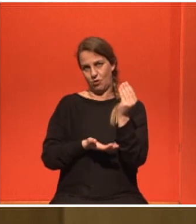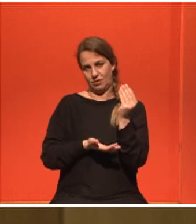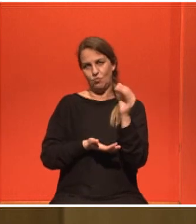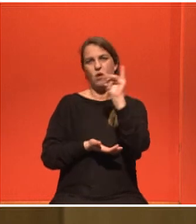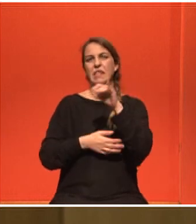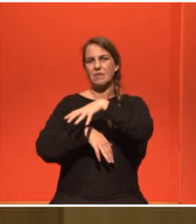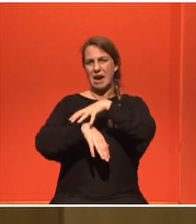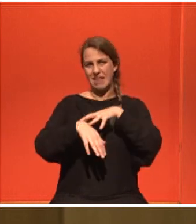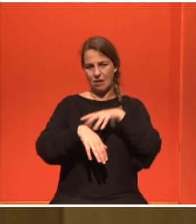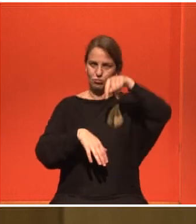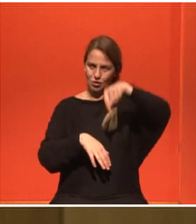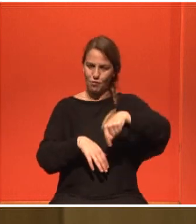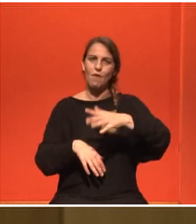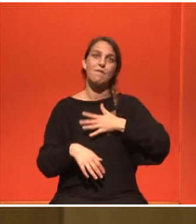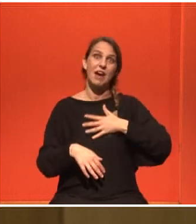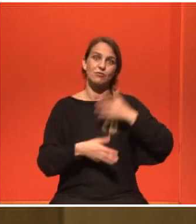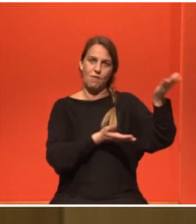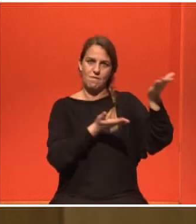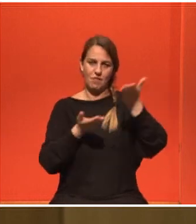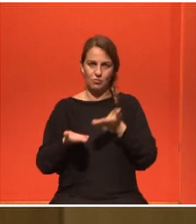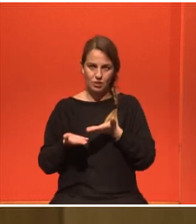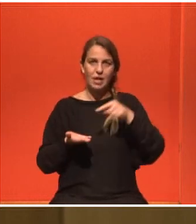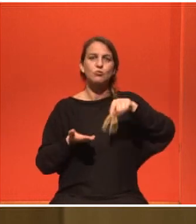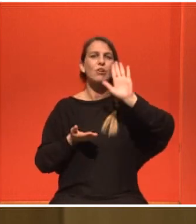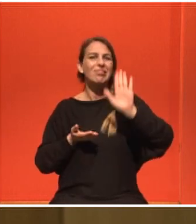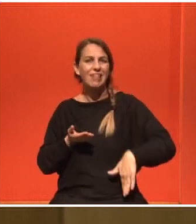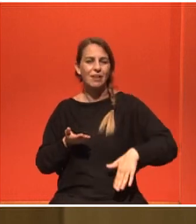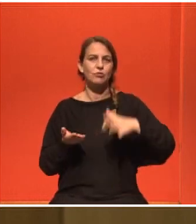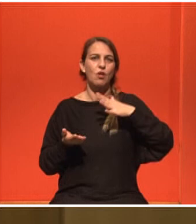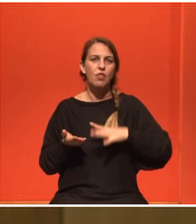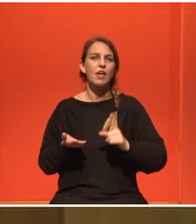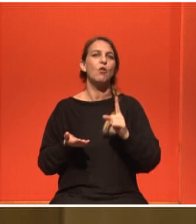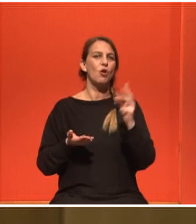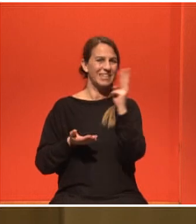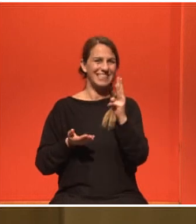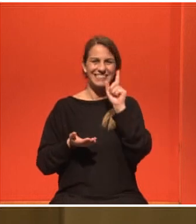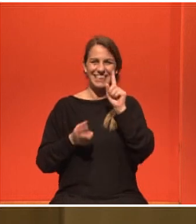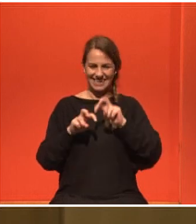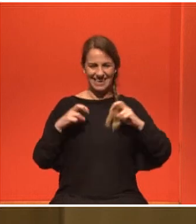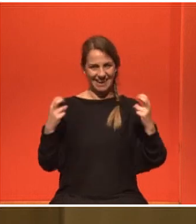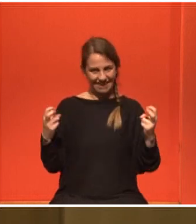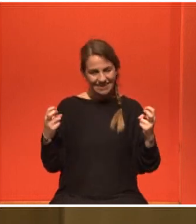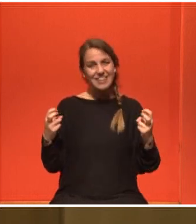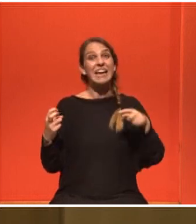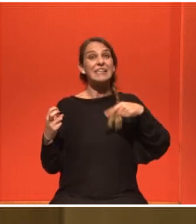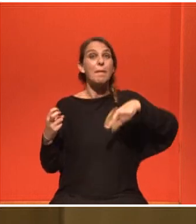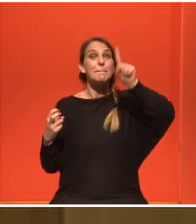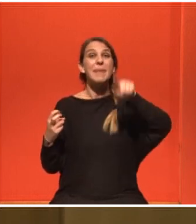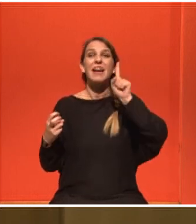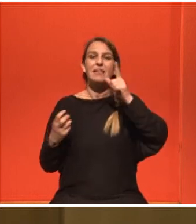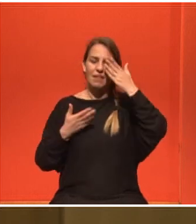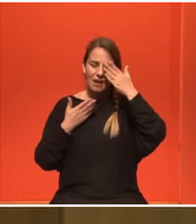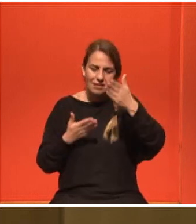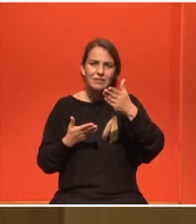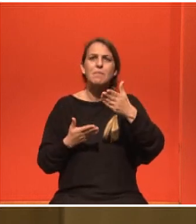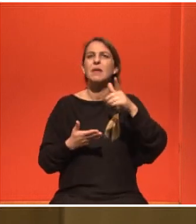Ίδρυμα Σταύρος Νιάρχος. Θα ήθελα να κλείσω με ένα σχόλιο από όλες σας. Είναι η ημέρα της γυναίκας, χρόνια πολλά στη γυναίκα, στη γυναίκα μητέρα,